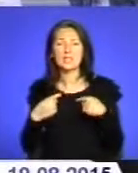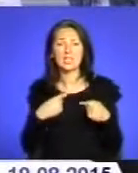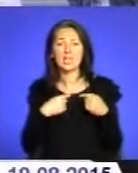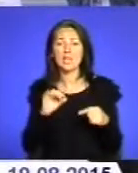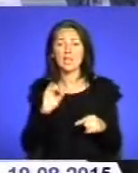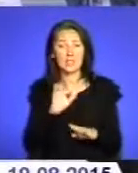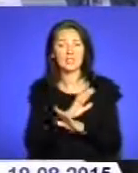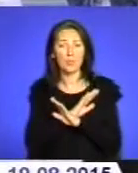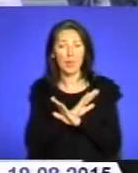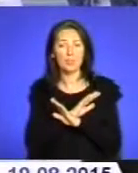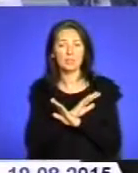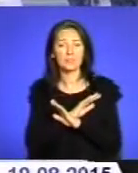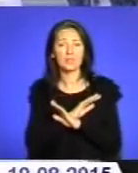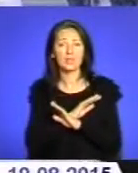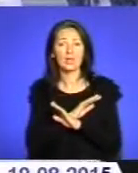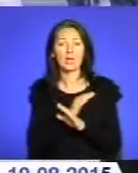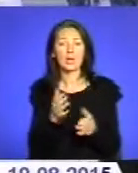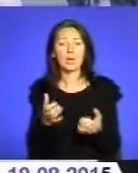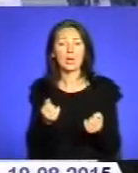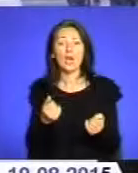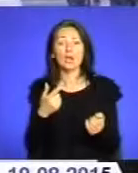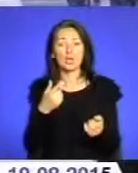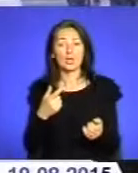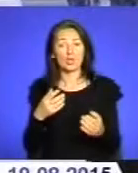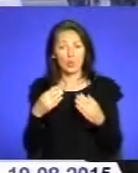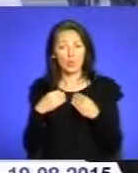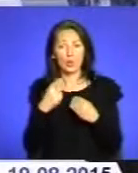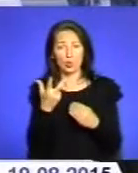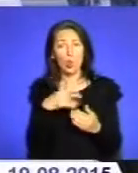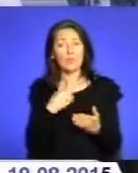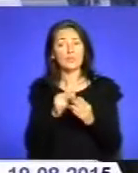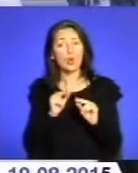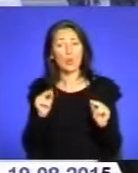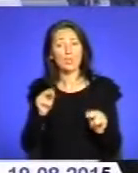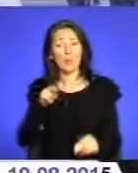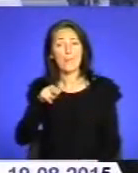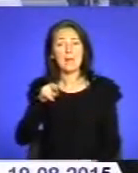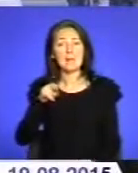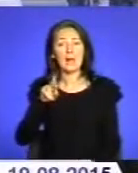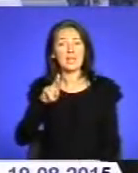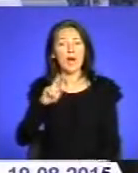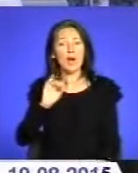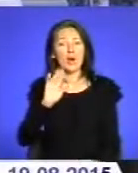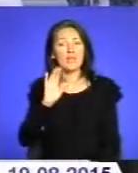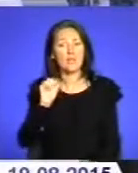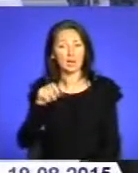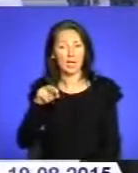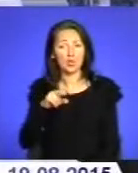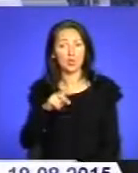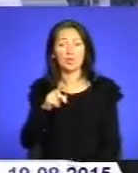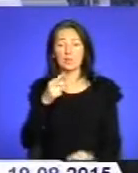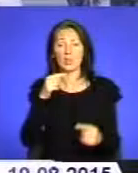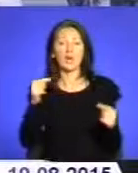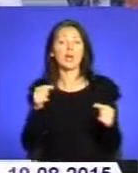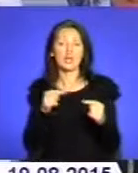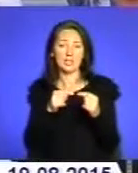смерть, бере з собою трьох своїх учнів. Петра, Якова і Івана йдуть, згідно з церковною традицією, бо зрештою не